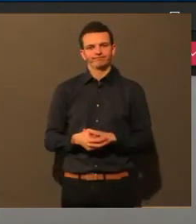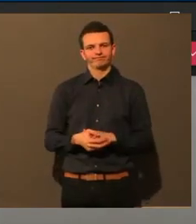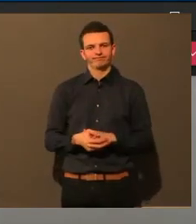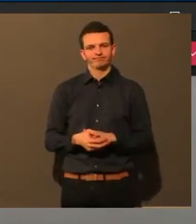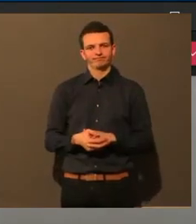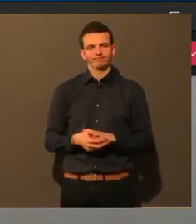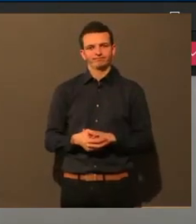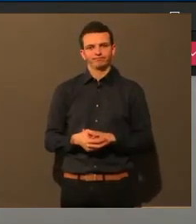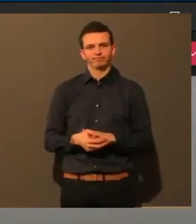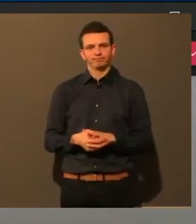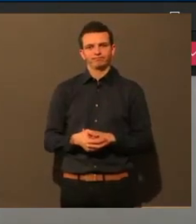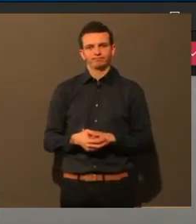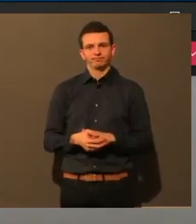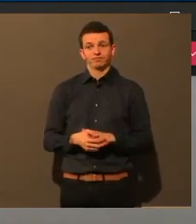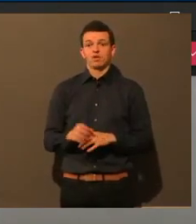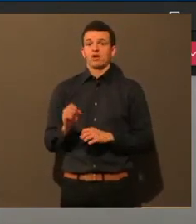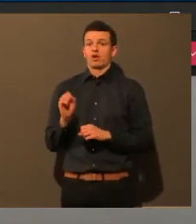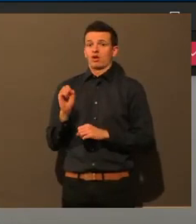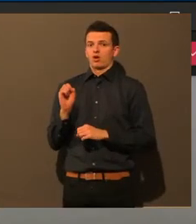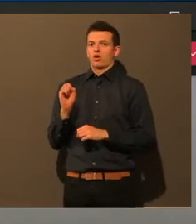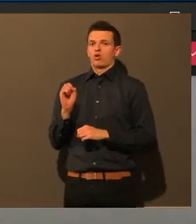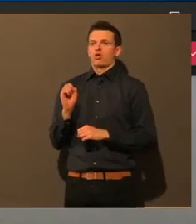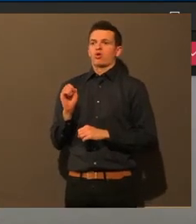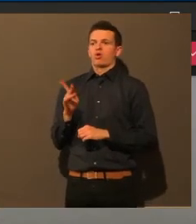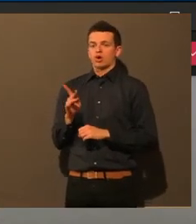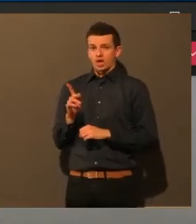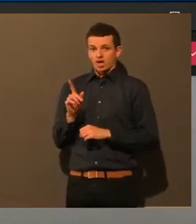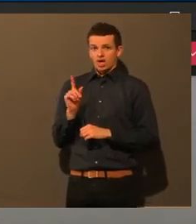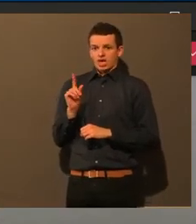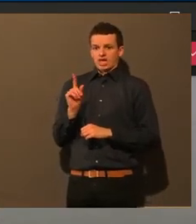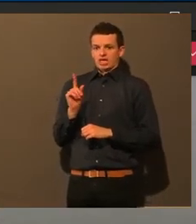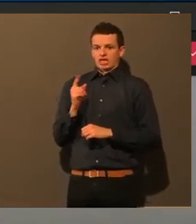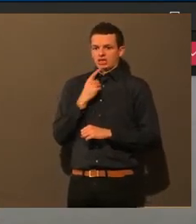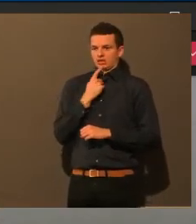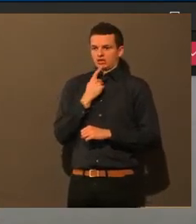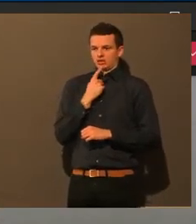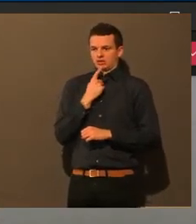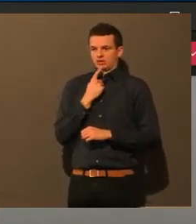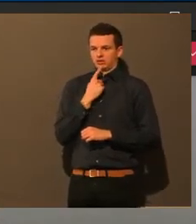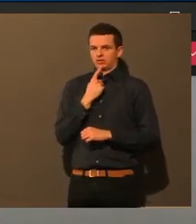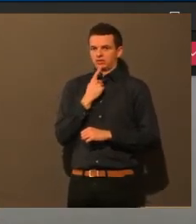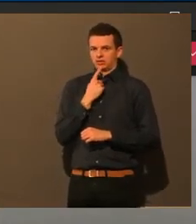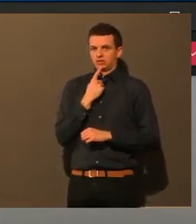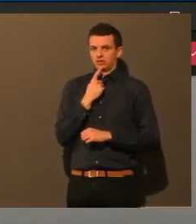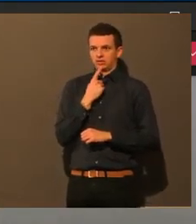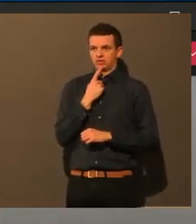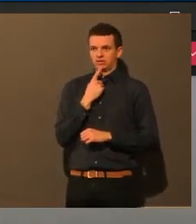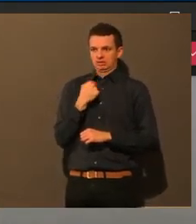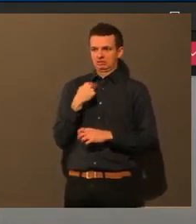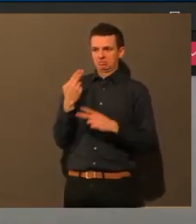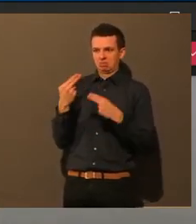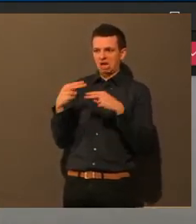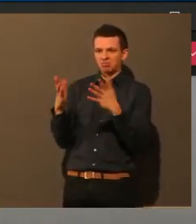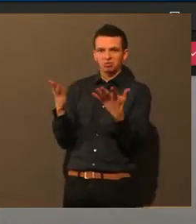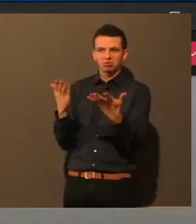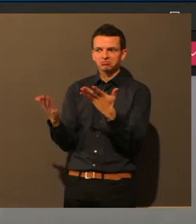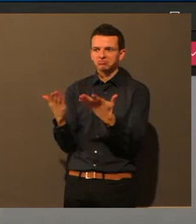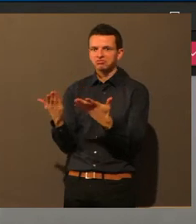das ist so ein bisschen... Okay, also bin ich ehrlich gesagt ein bisschen überfragt, weil wir natürlich eine Stadt sind und keine